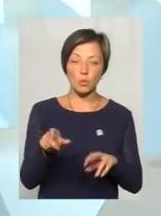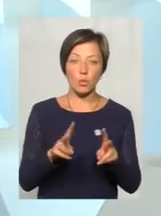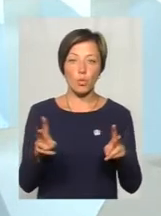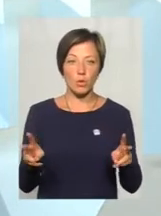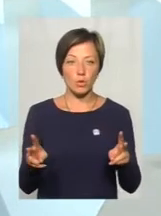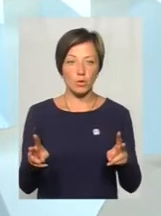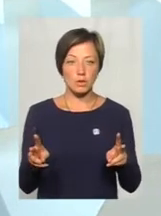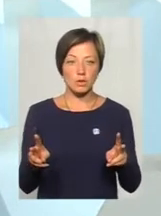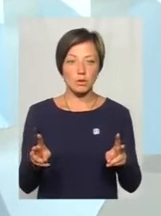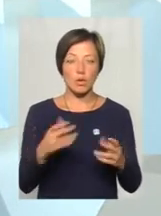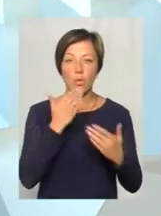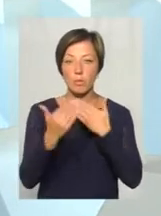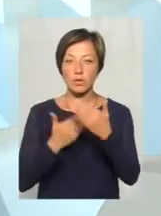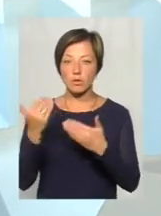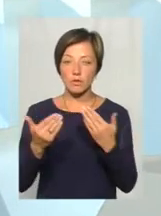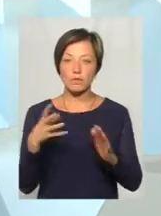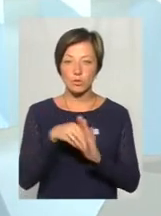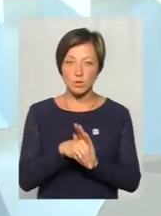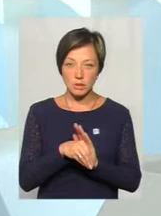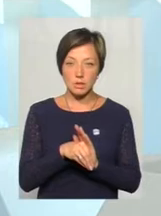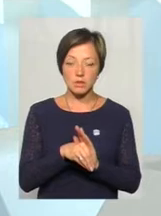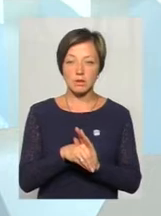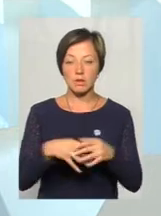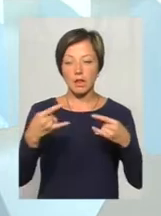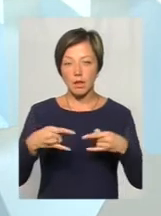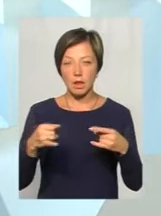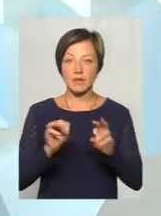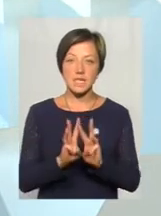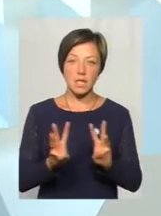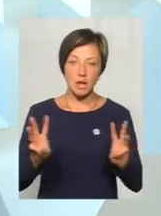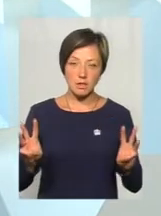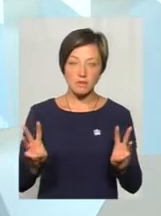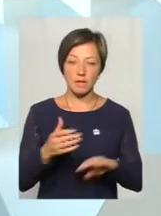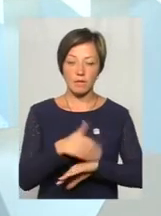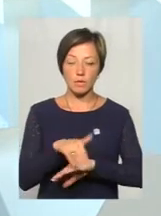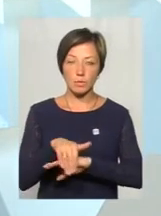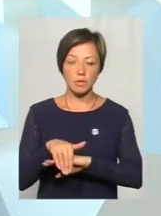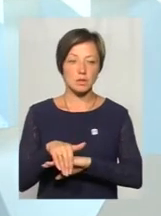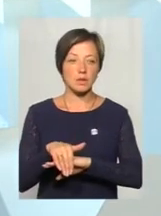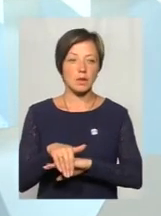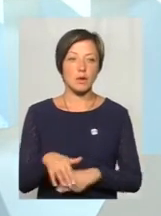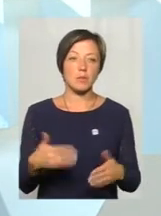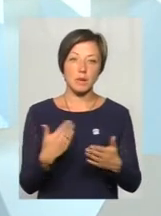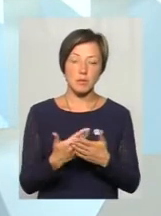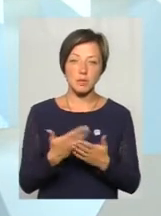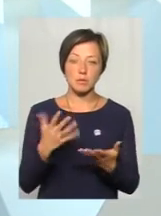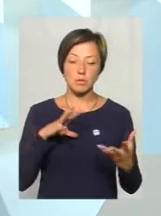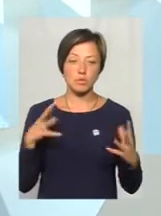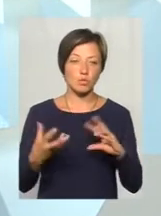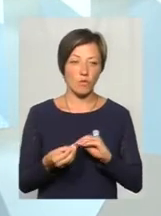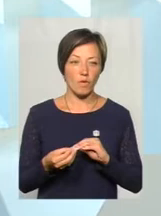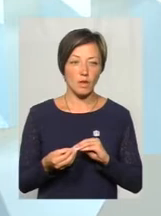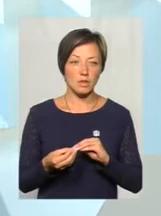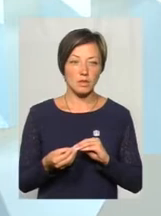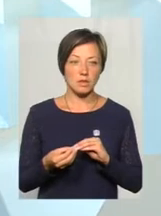опитували в тому числі і багато телеканалів, і сайтів на вулицях. Приблизно, якщо підсумувати